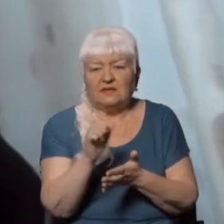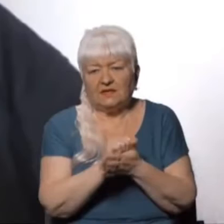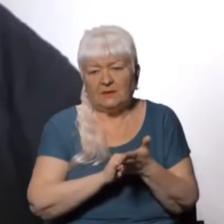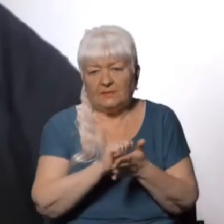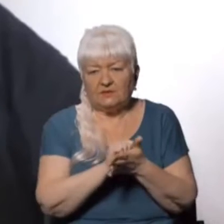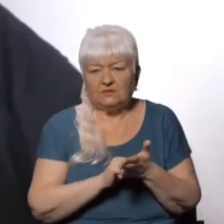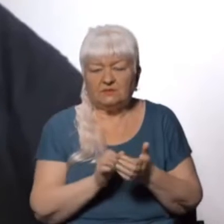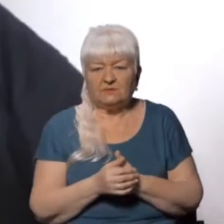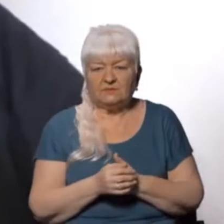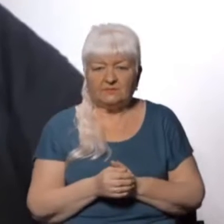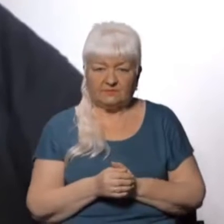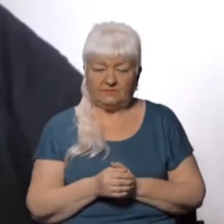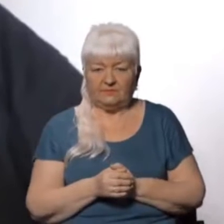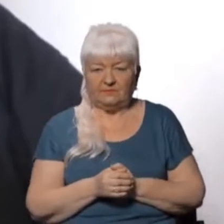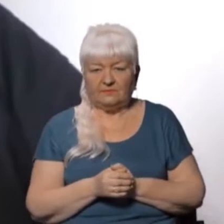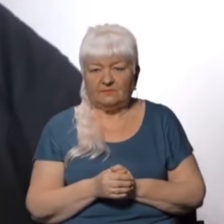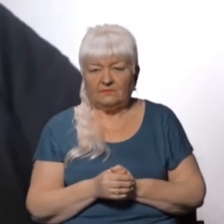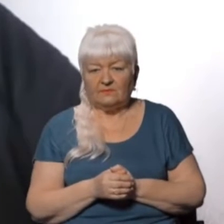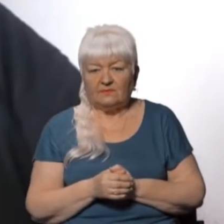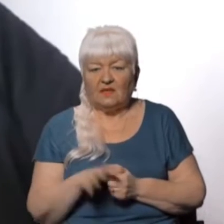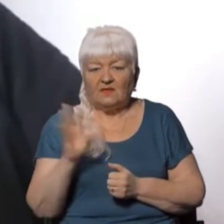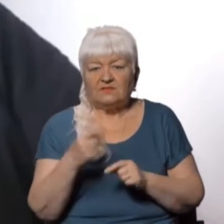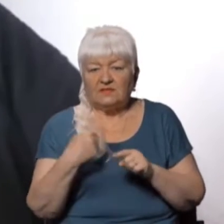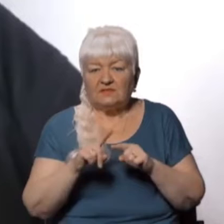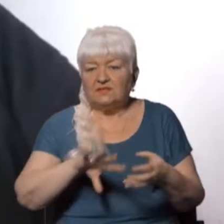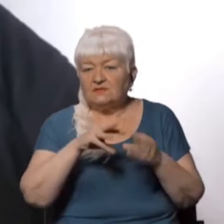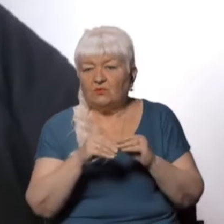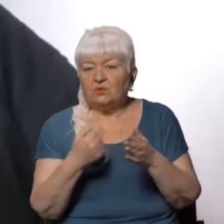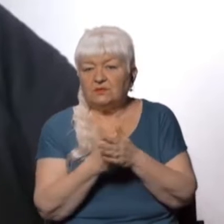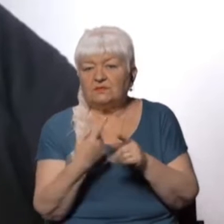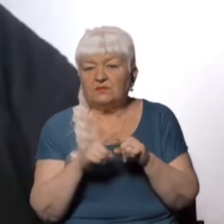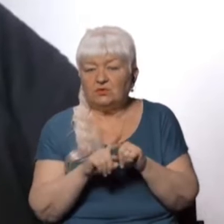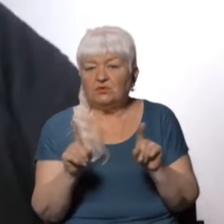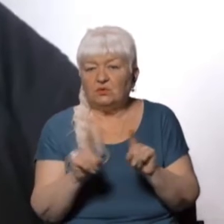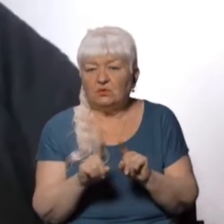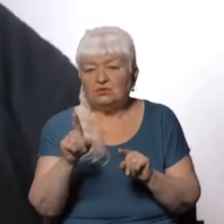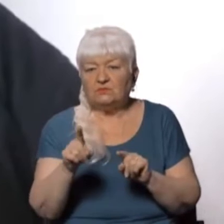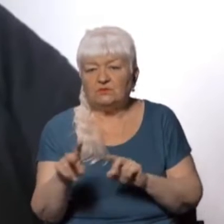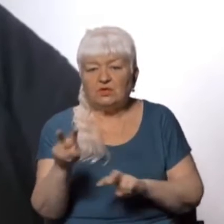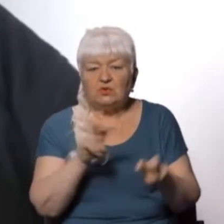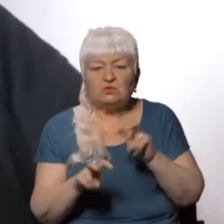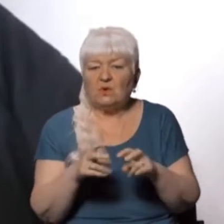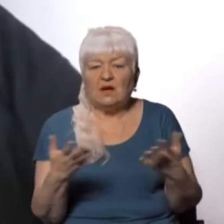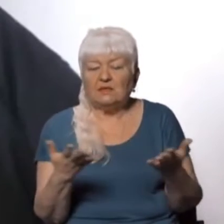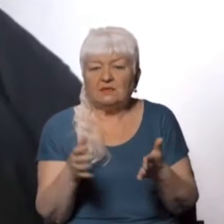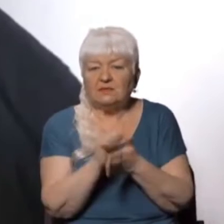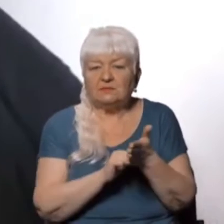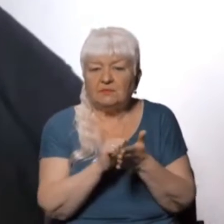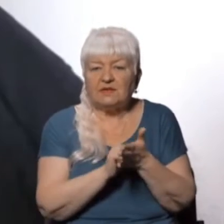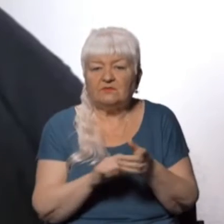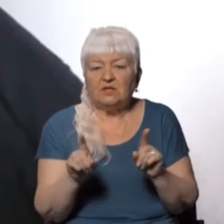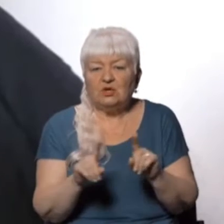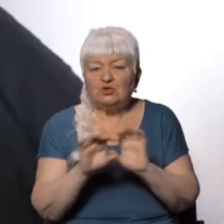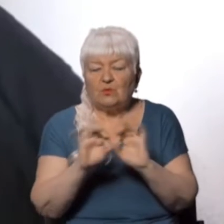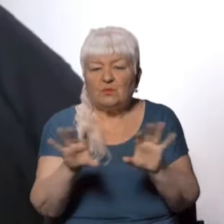Всі оцінки зводяться до того, що вони шукали якийсь привід, щоби пояснити